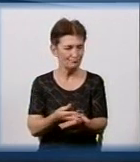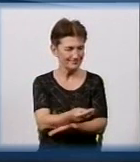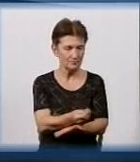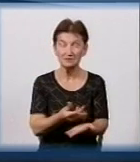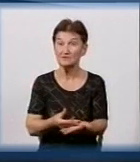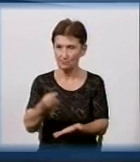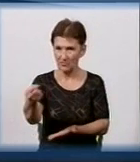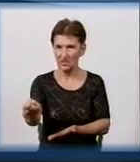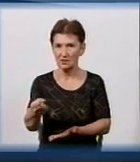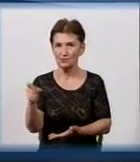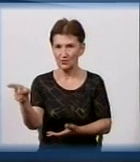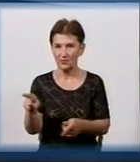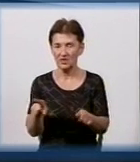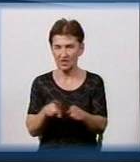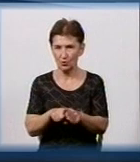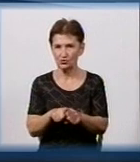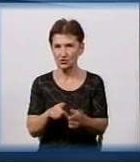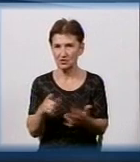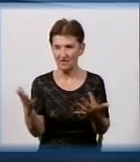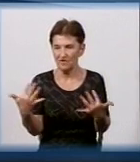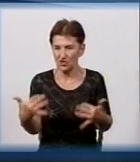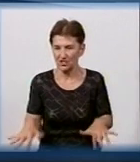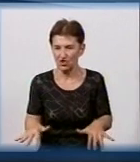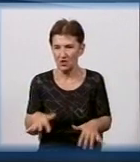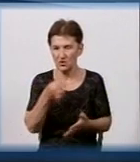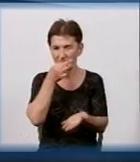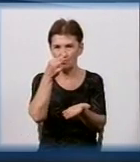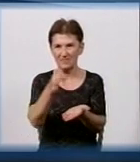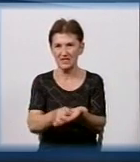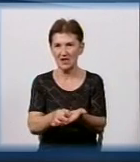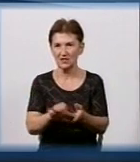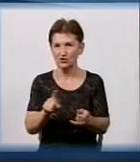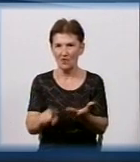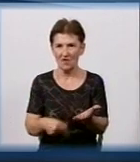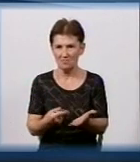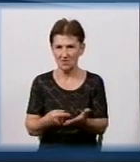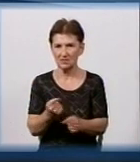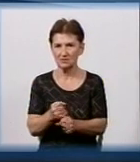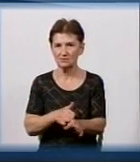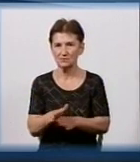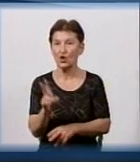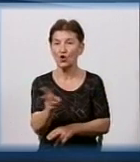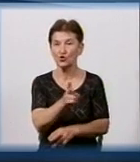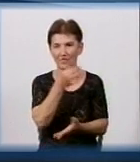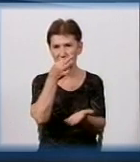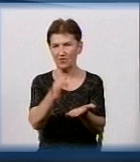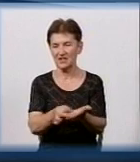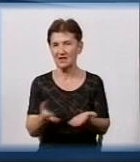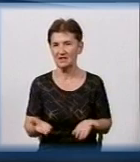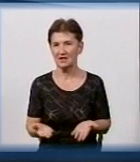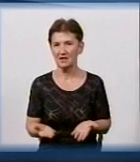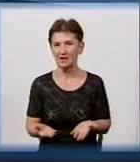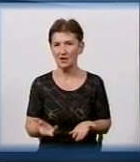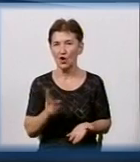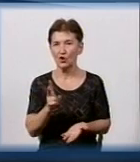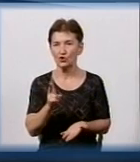чиновники теж вбачають відповідальність і свою за те, що робиться в місті. Одним словом, хто відповідає за це все? Або хто